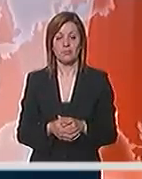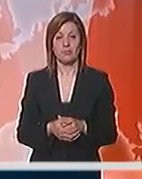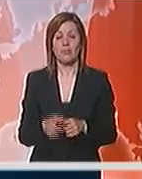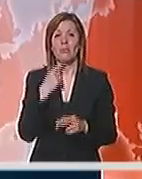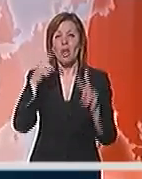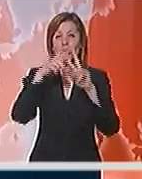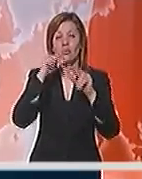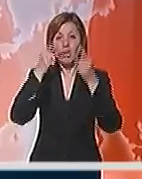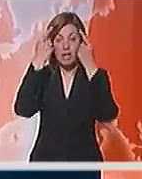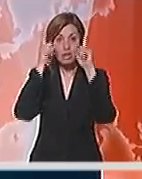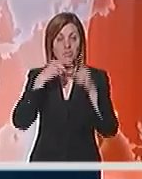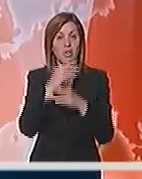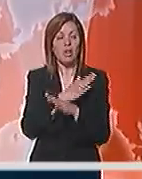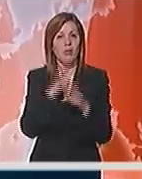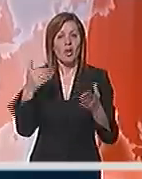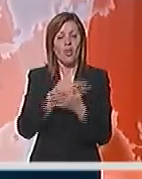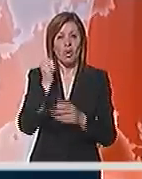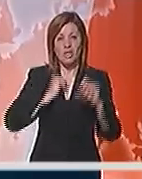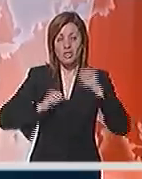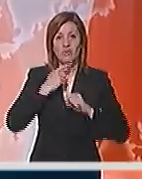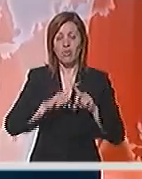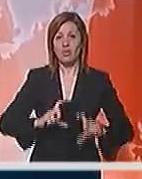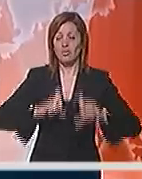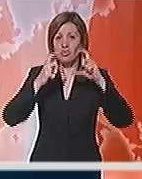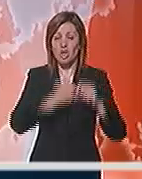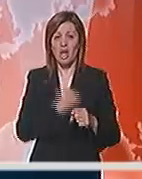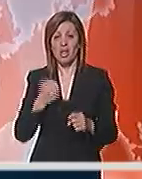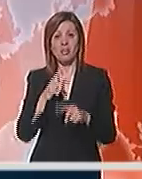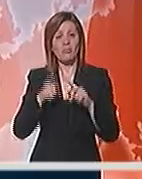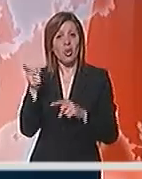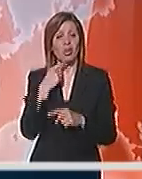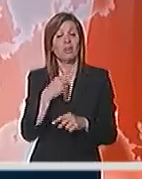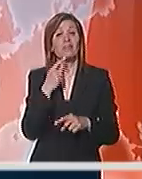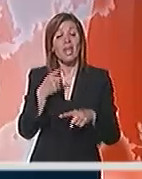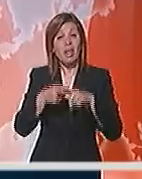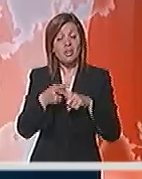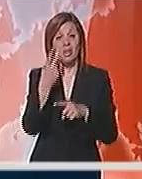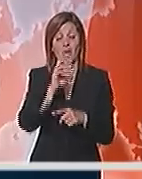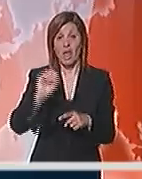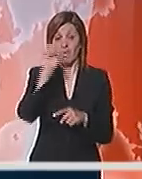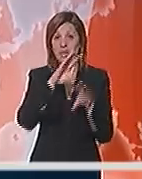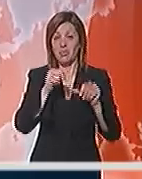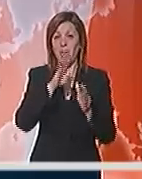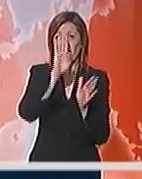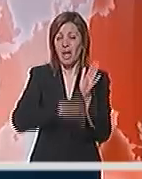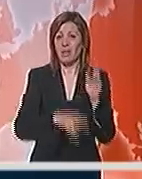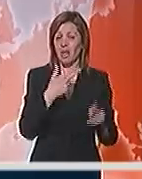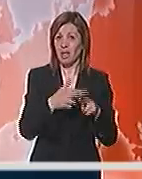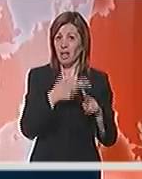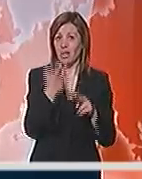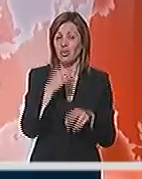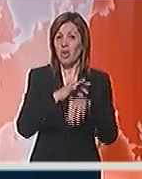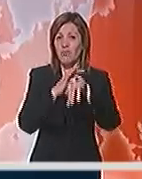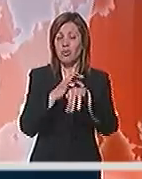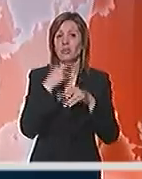Portugal i Španija postali su nove žrtve dužničke krize u Grčkoj. Dve evropske zemlje dobile su niži kreditni rejting od